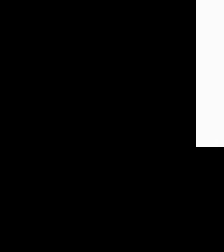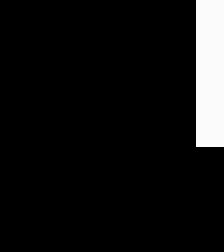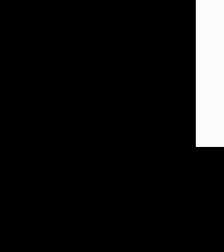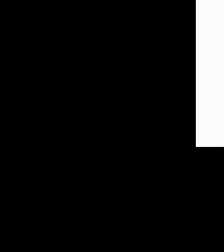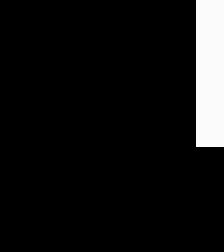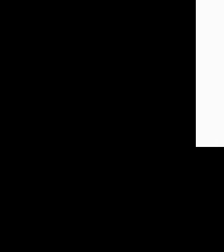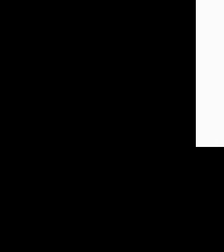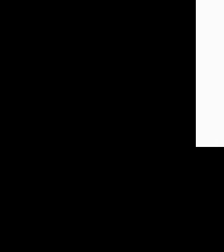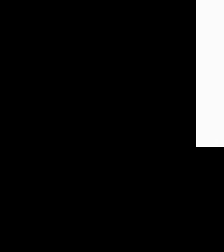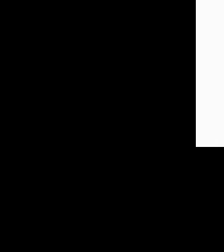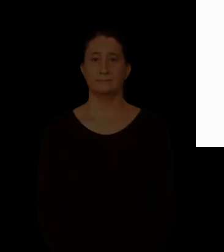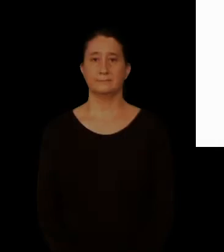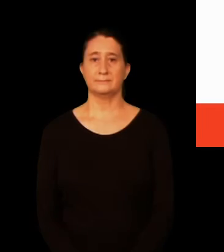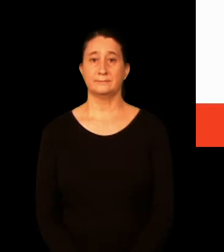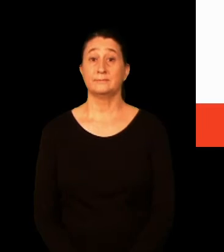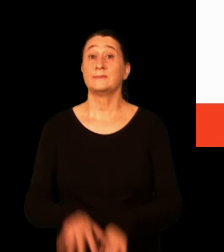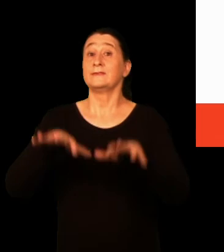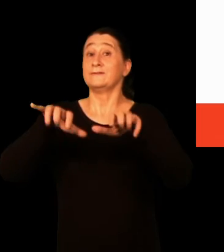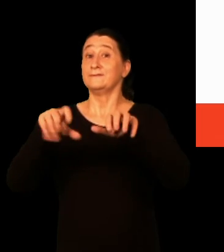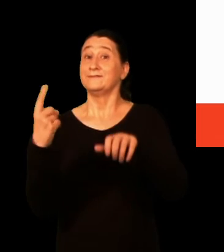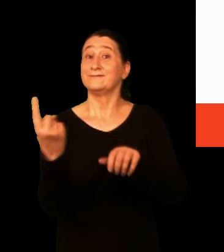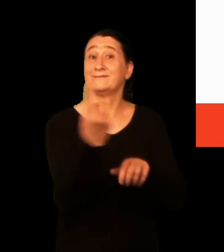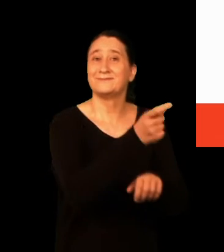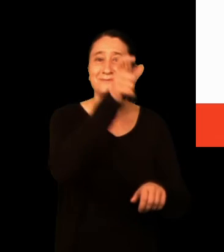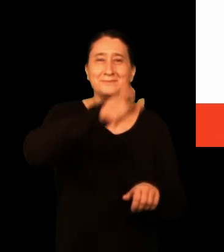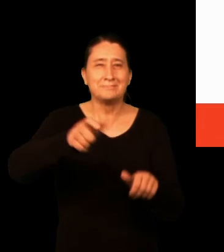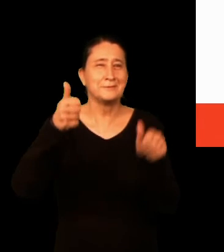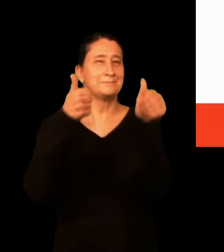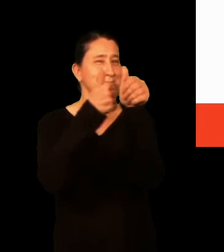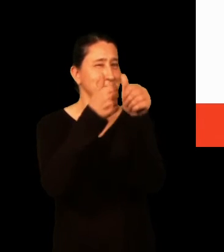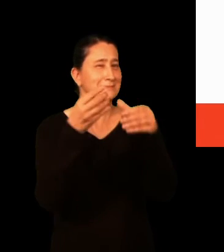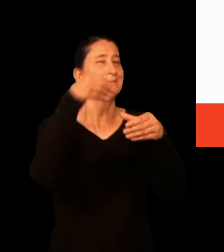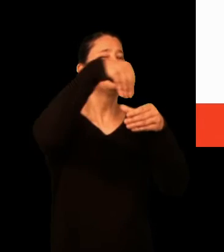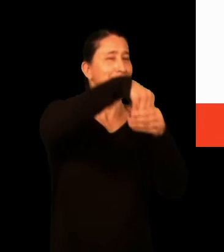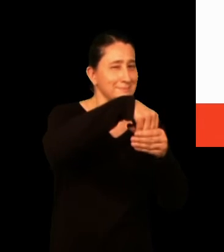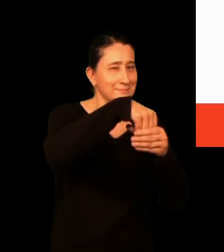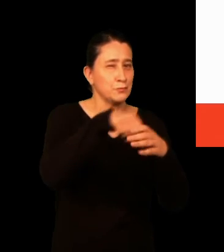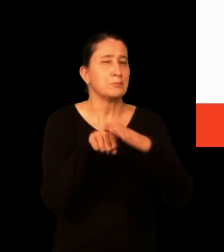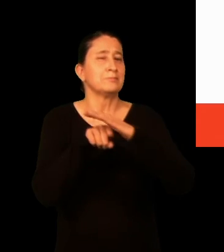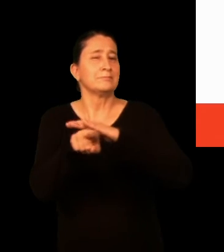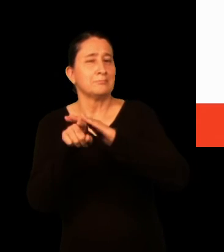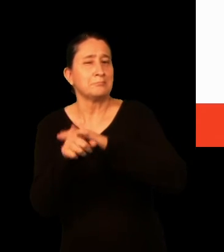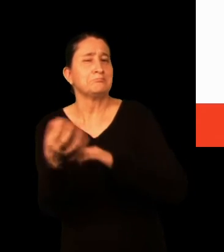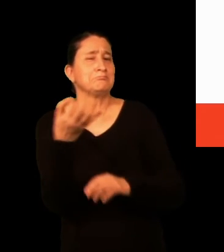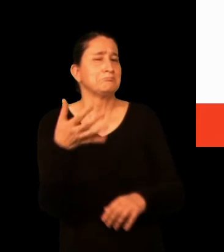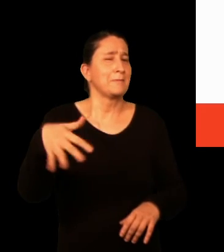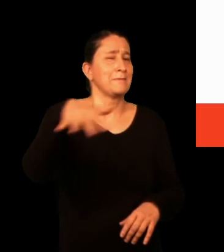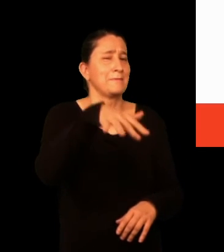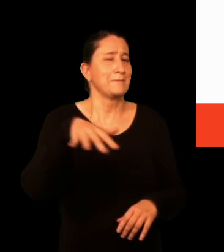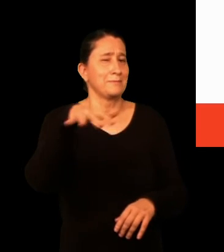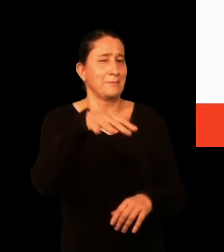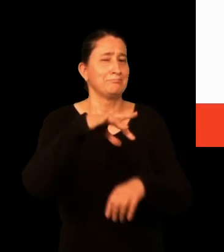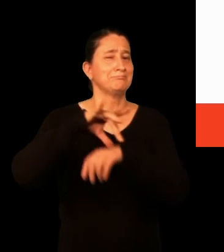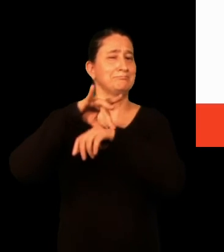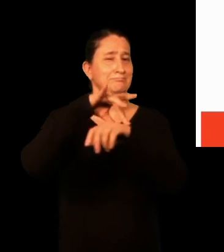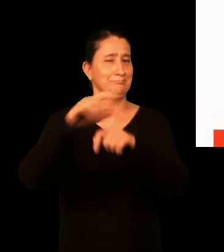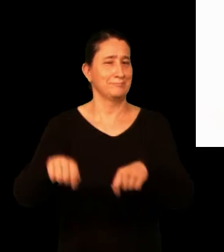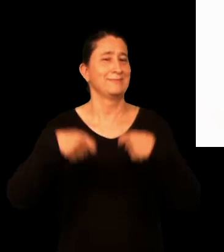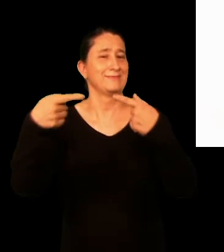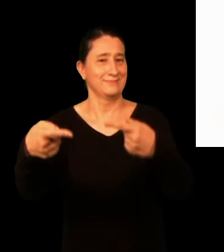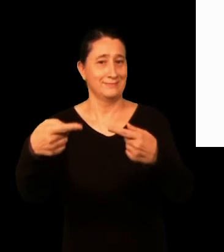Bulego bakoitzean, laguntzaie bat izango duzu, zerri zapide eginditzakezun, eta non informatzeko.